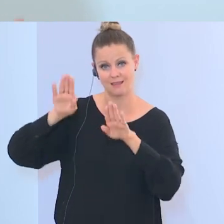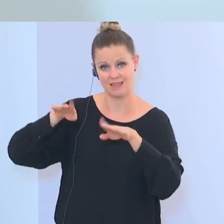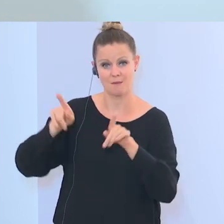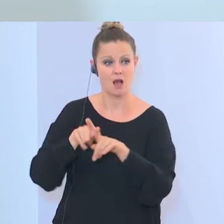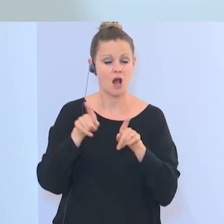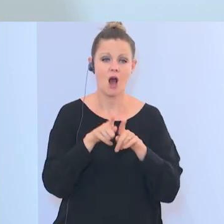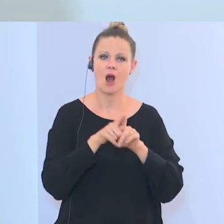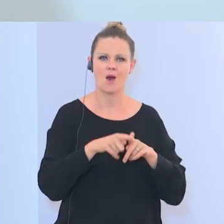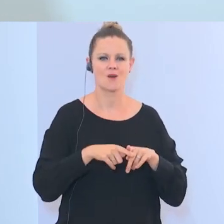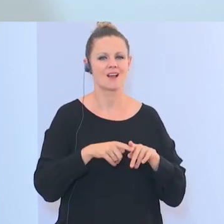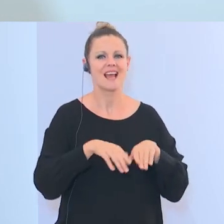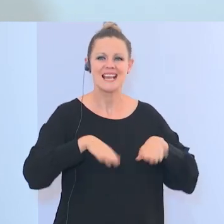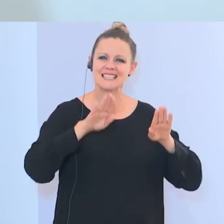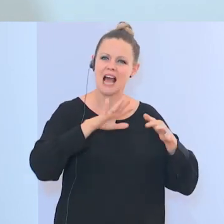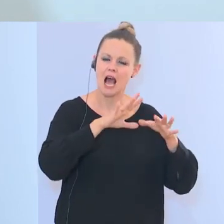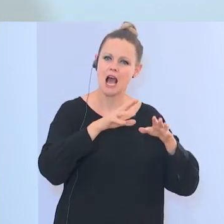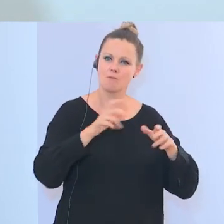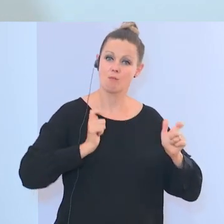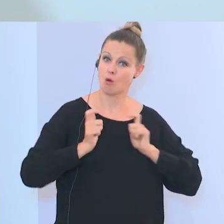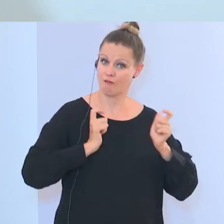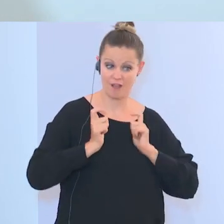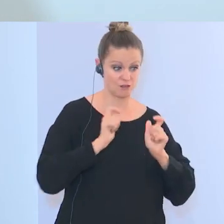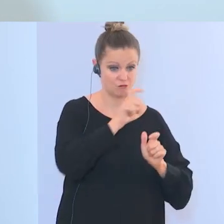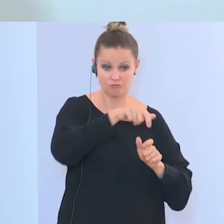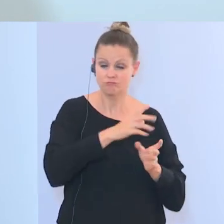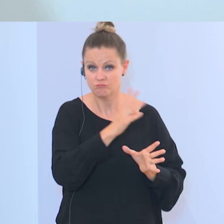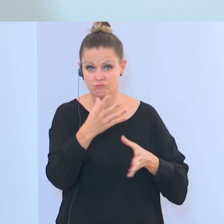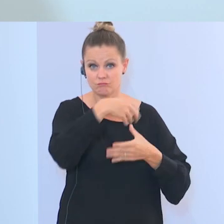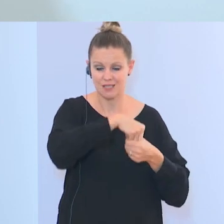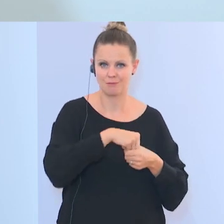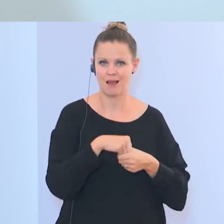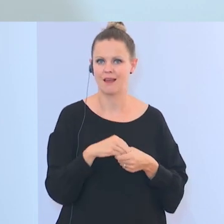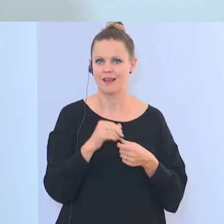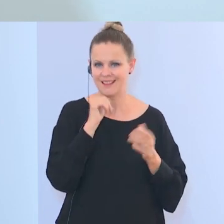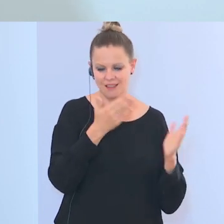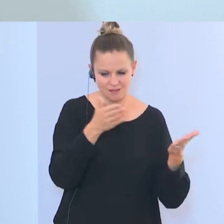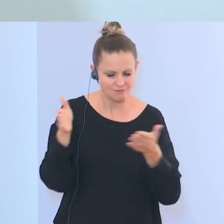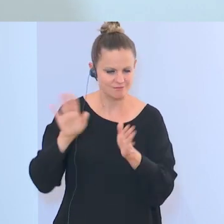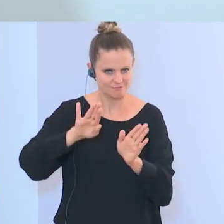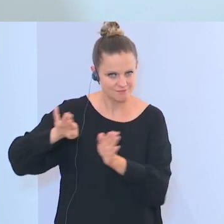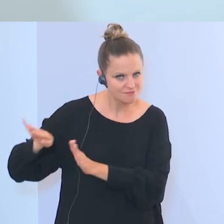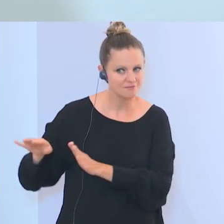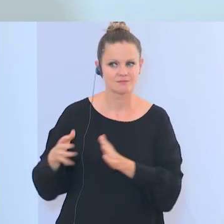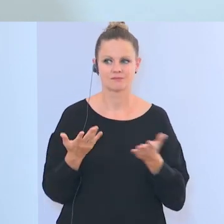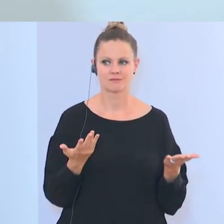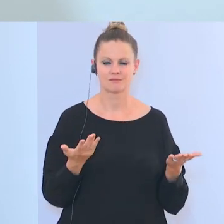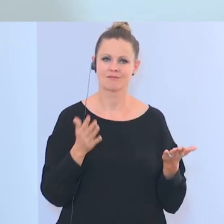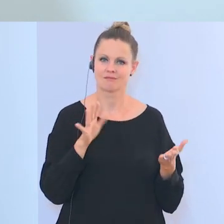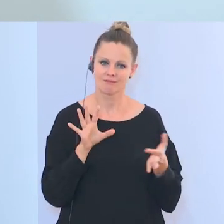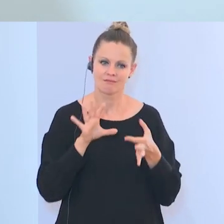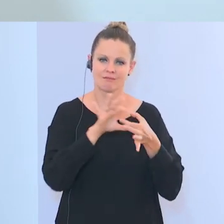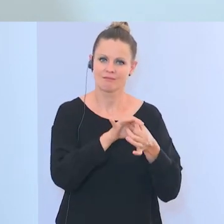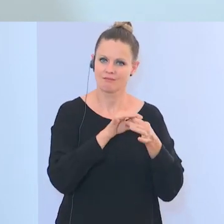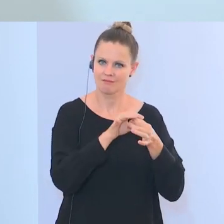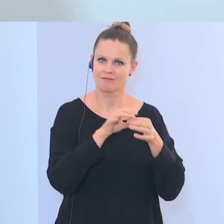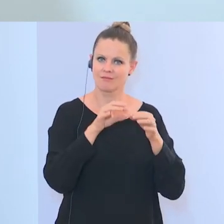Auch Islamprofessoren sind hier mit dabei aus Österreich. Ich will nicht ablenken. Zu Ihrer Frage,